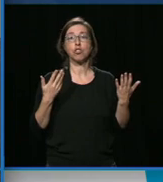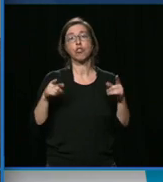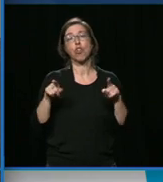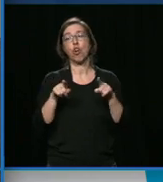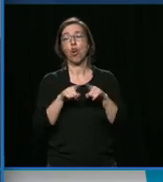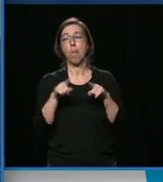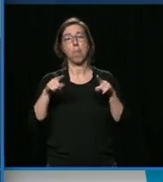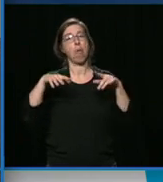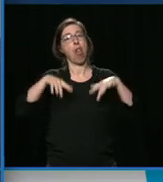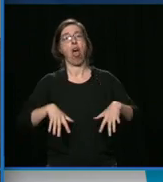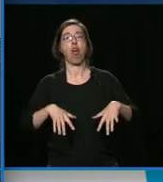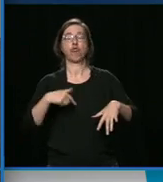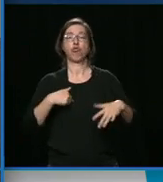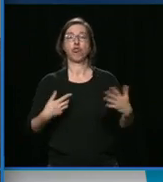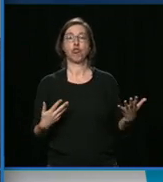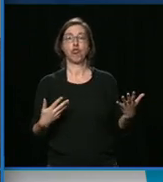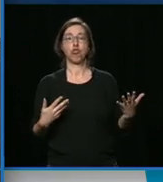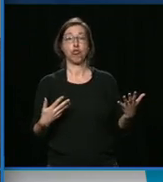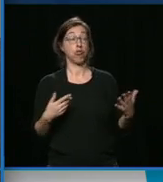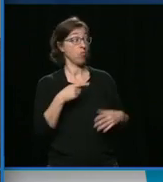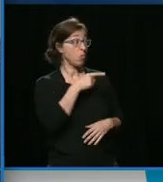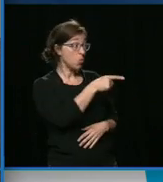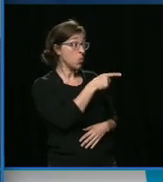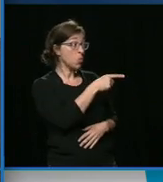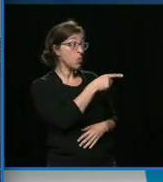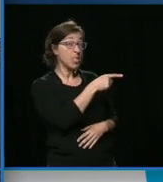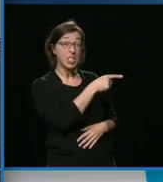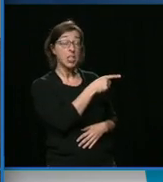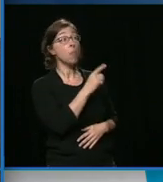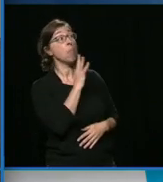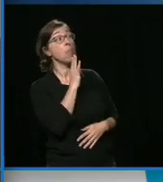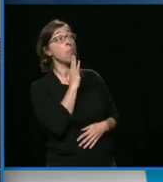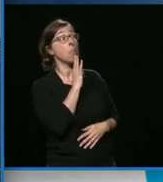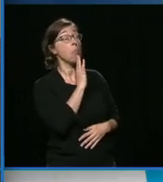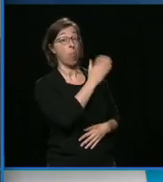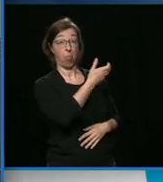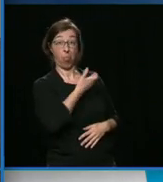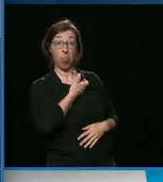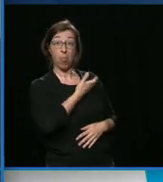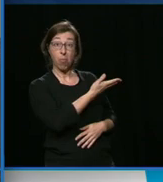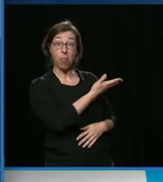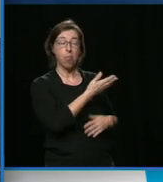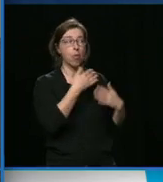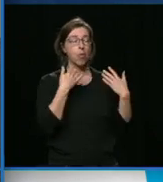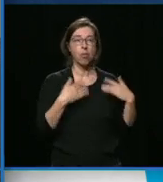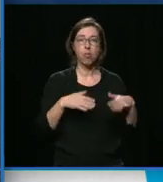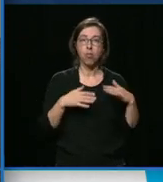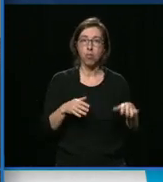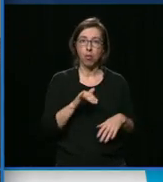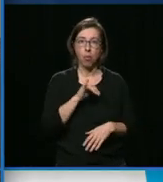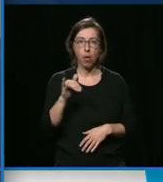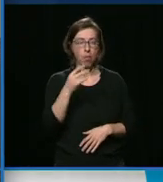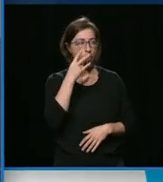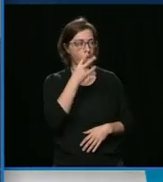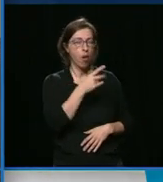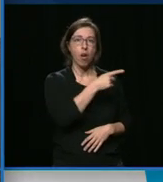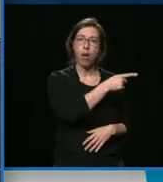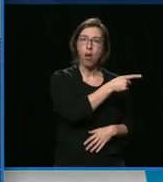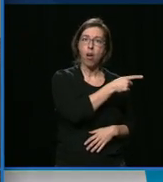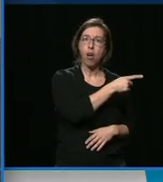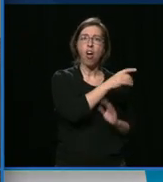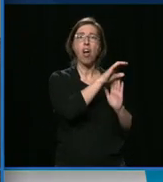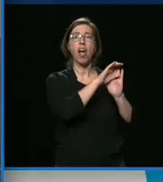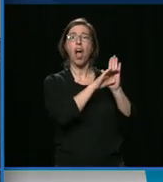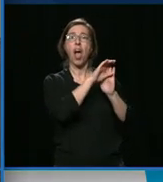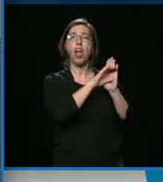On est rendu là, monsieur le président. On est rendu là. Ça, c'est la nouvelle façon de Québec solidaire de faire de la politique,